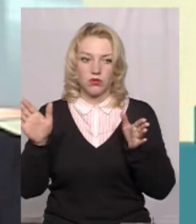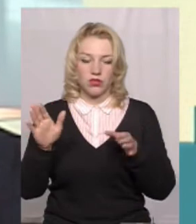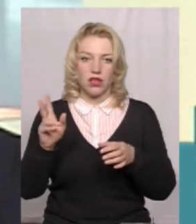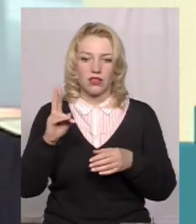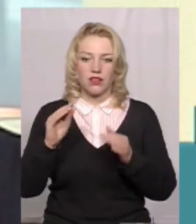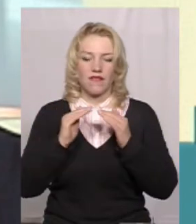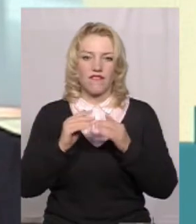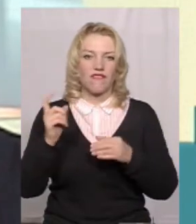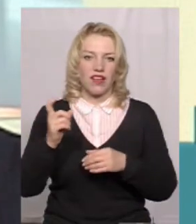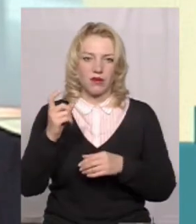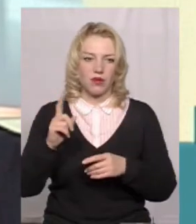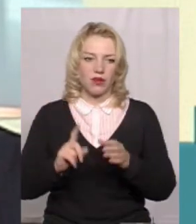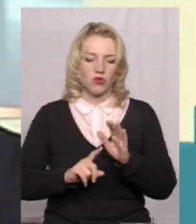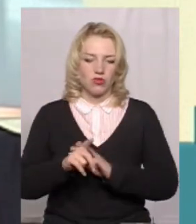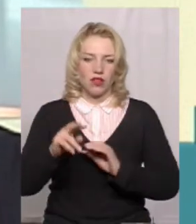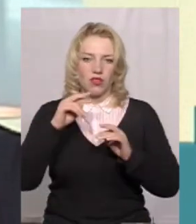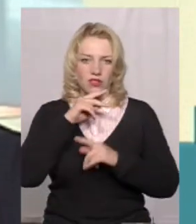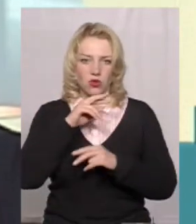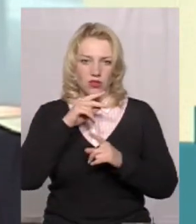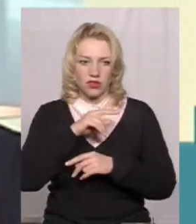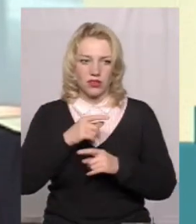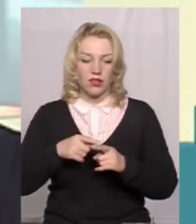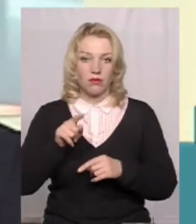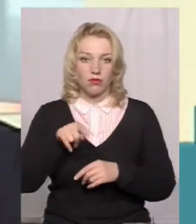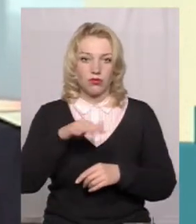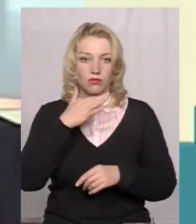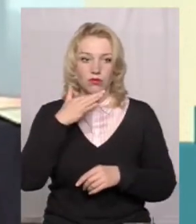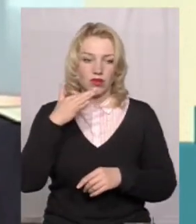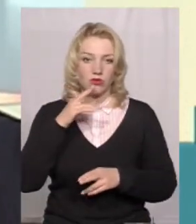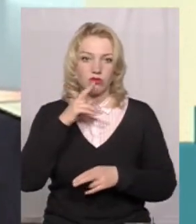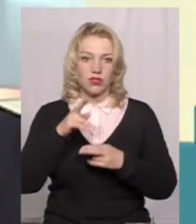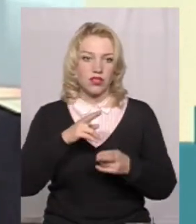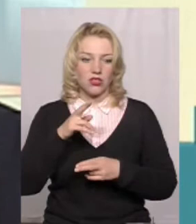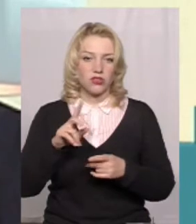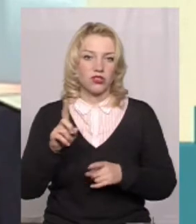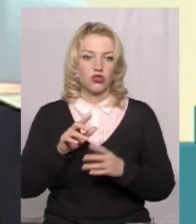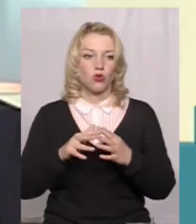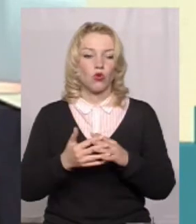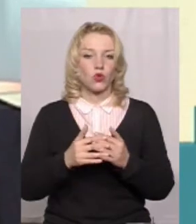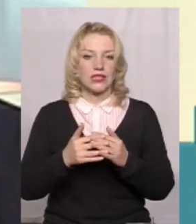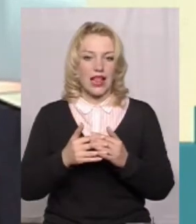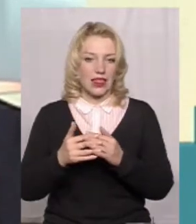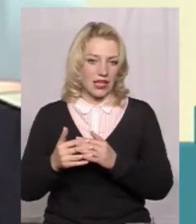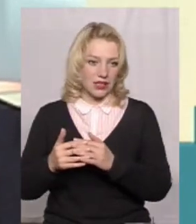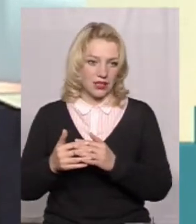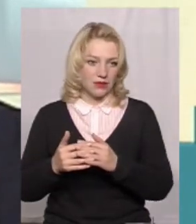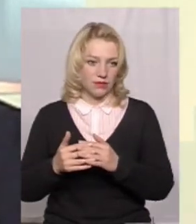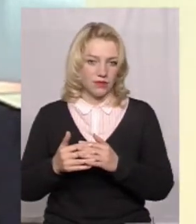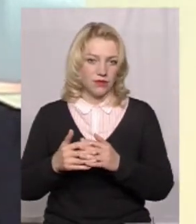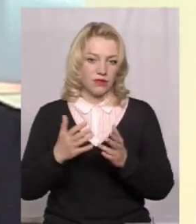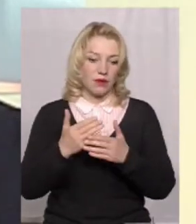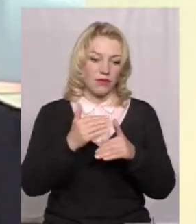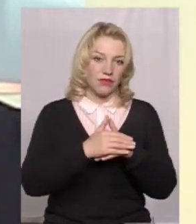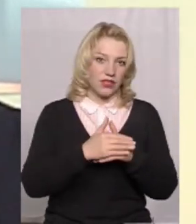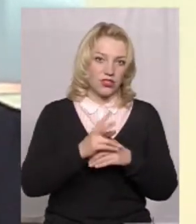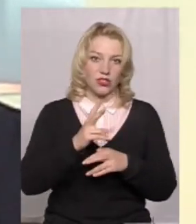якийсь фермер починає щось труїти. Причому багато скаржаться, що в селах вечір. Можливо, нікого